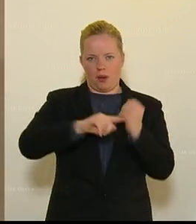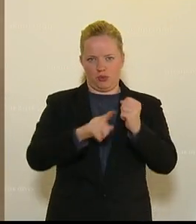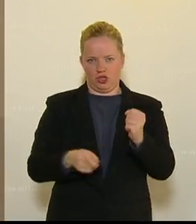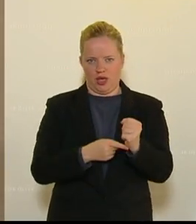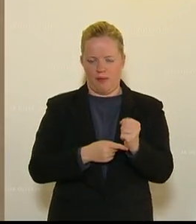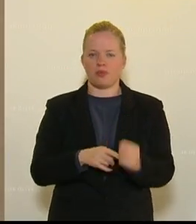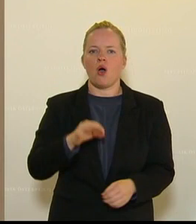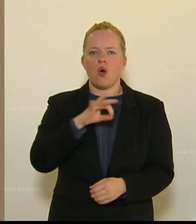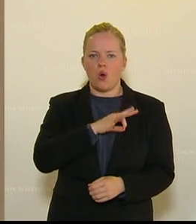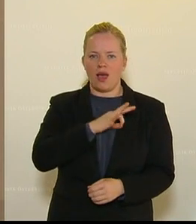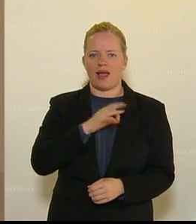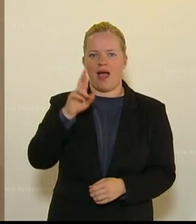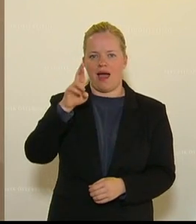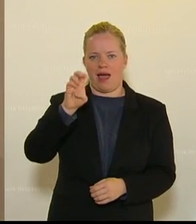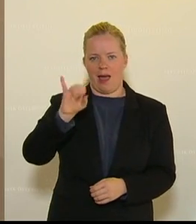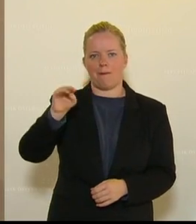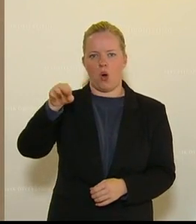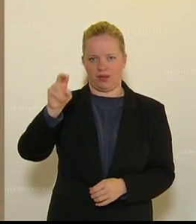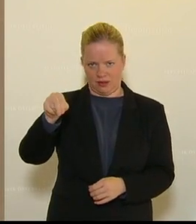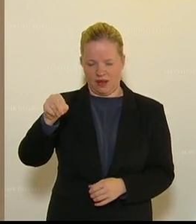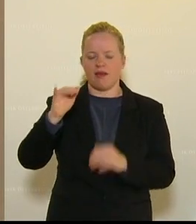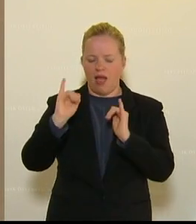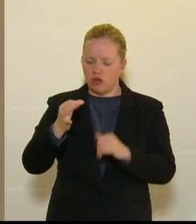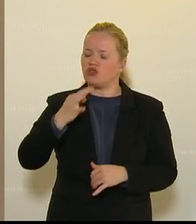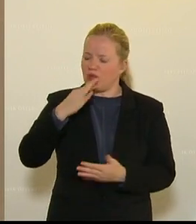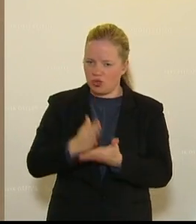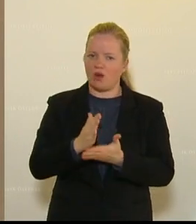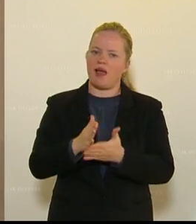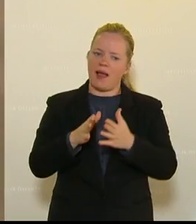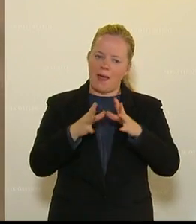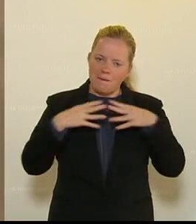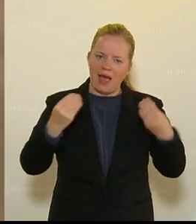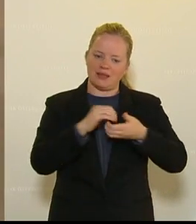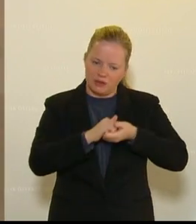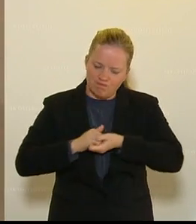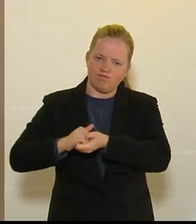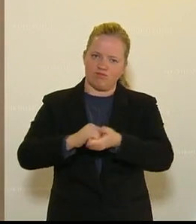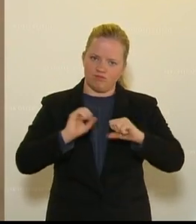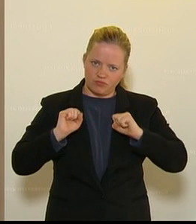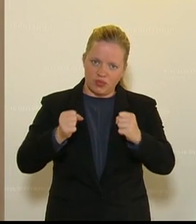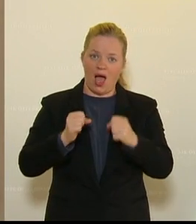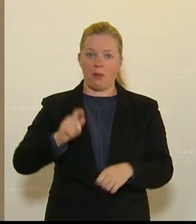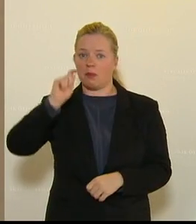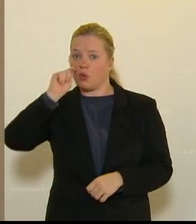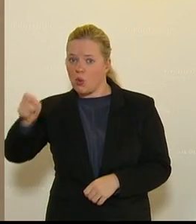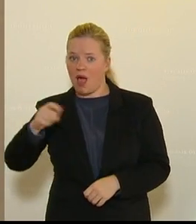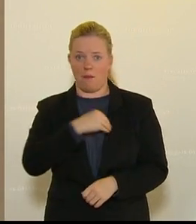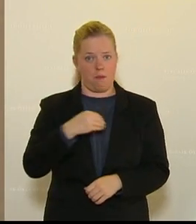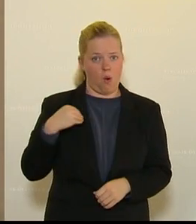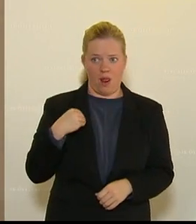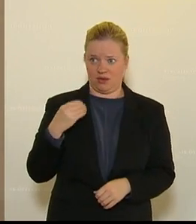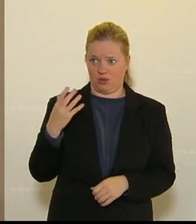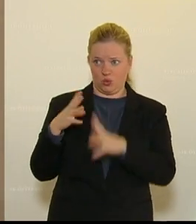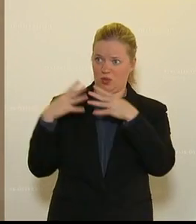erstens völlig richtig, stimme zu. Natürlich brauchen wir diese gemeinsame europäische Anstrengung. Aber mit den Ungarn und mit den Polen wird es halt schwierig werden.